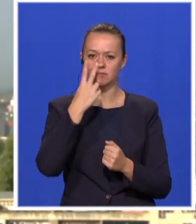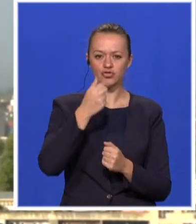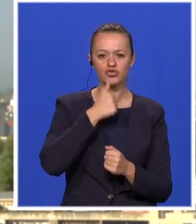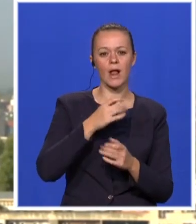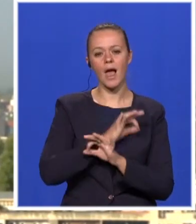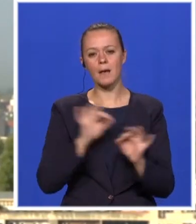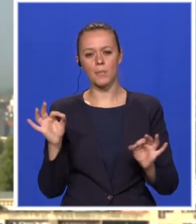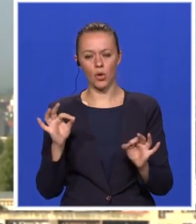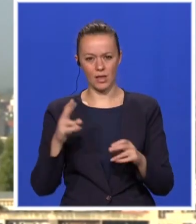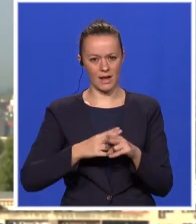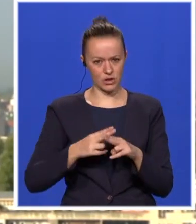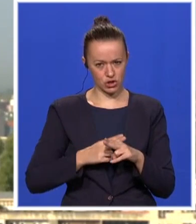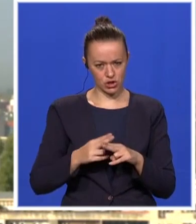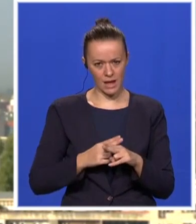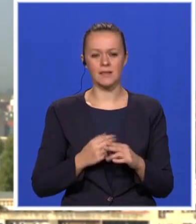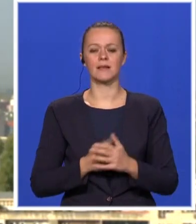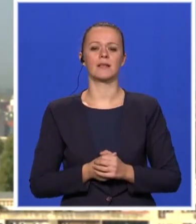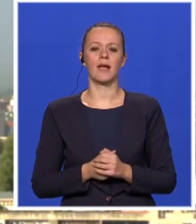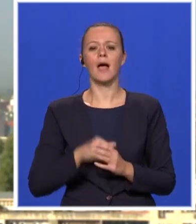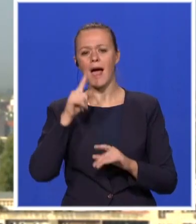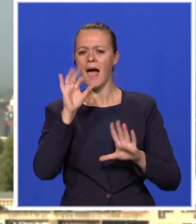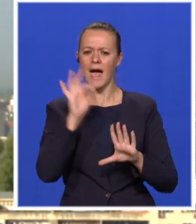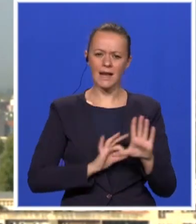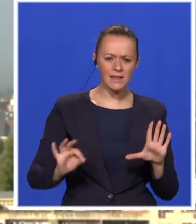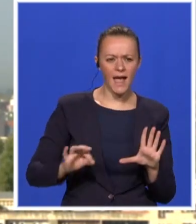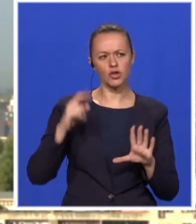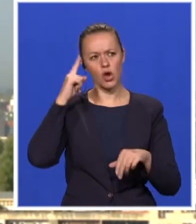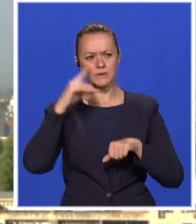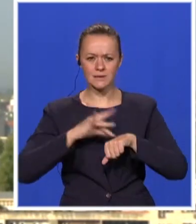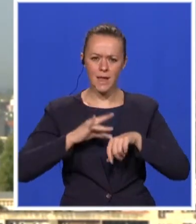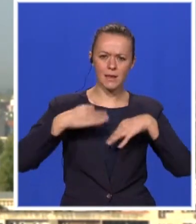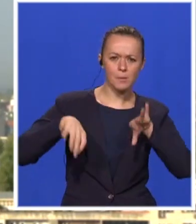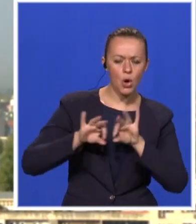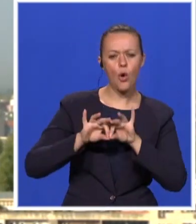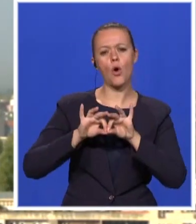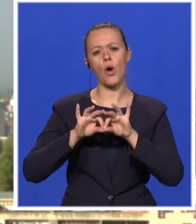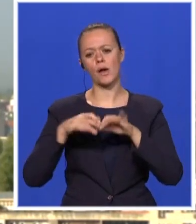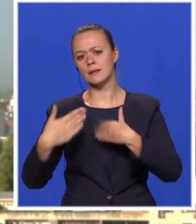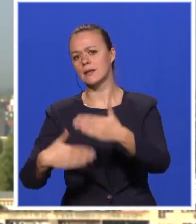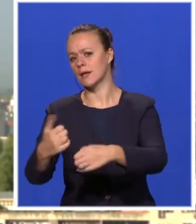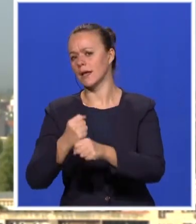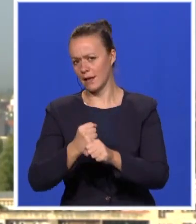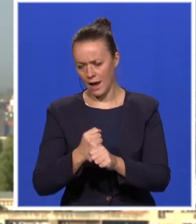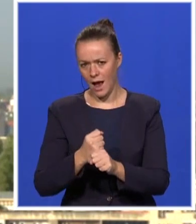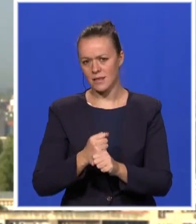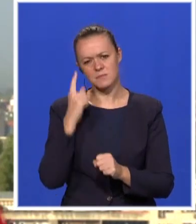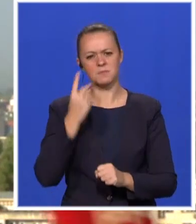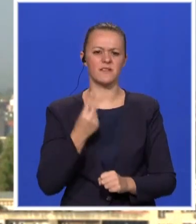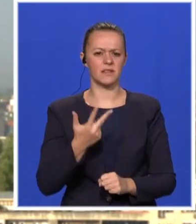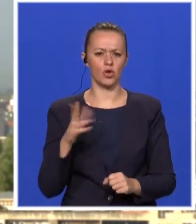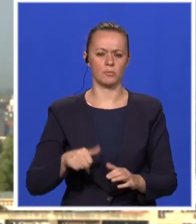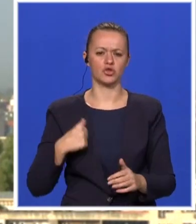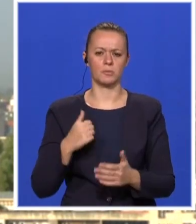su i oni arhitektonske rješenje, pa ide ni projekte, ide na rješenje, pa idemo na izgradnju. Ja vjerujem da za dve do tri gove možemo početi.